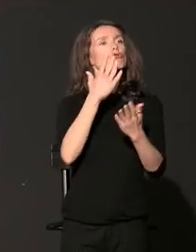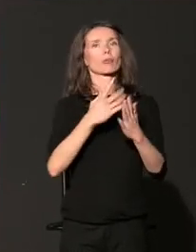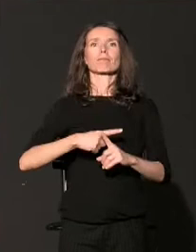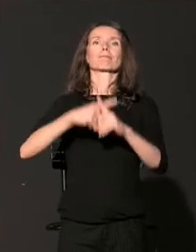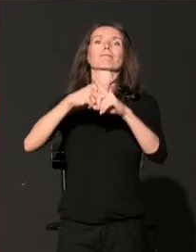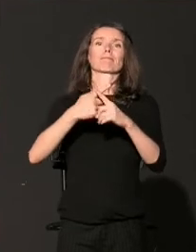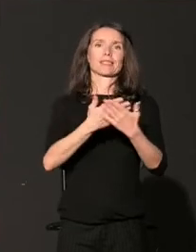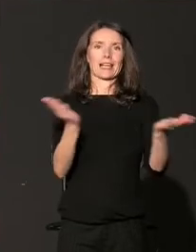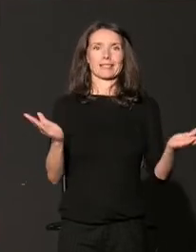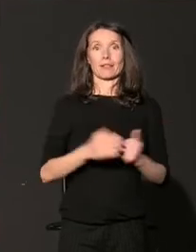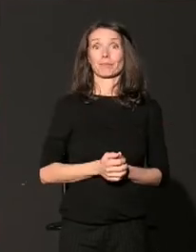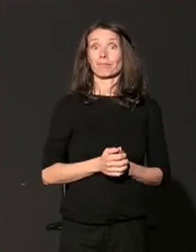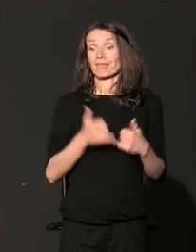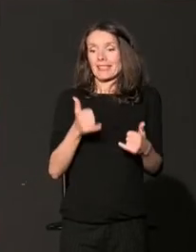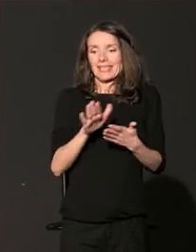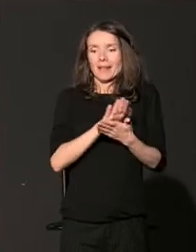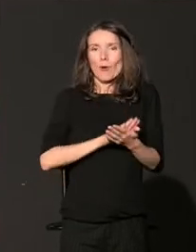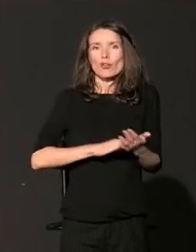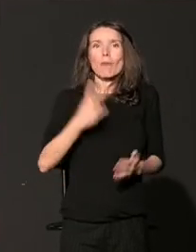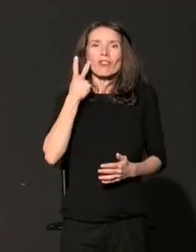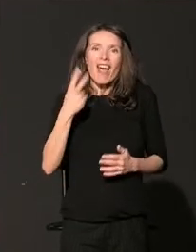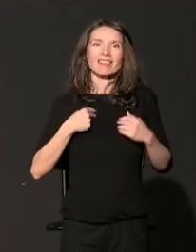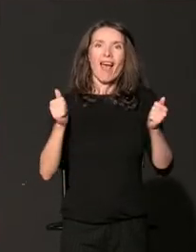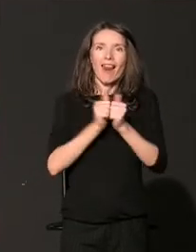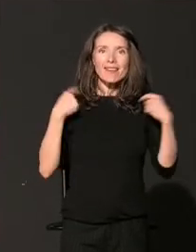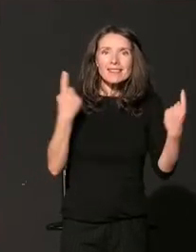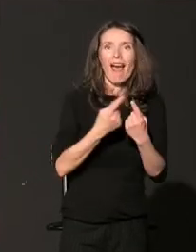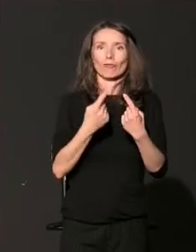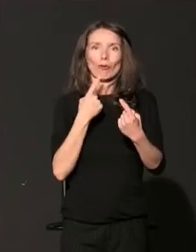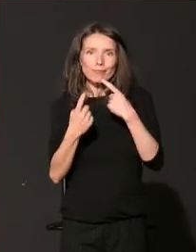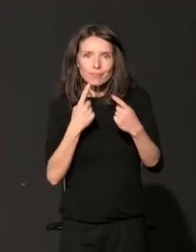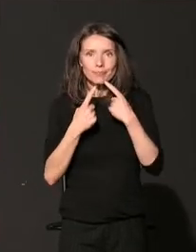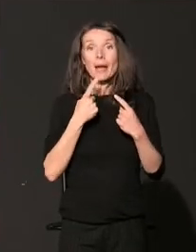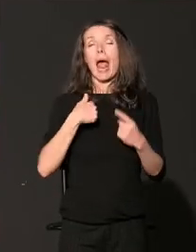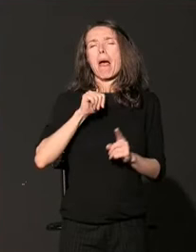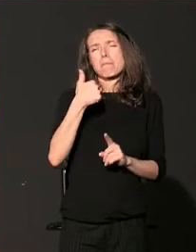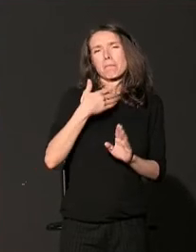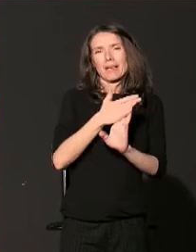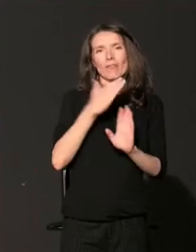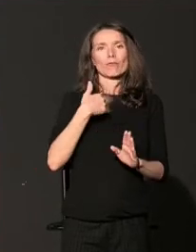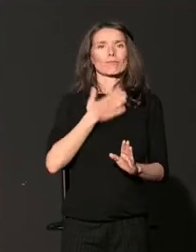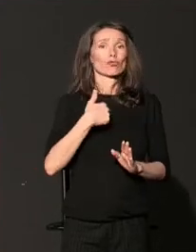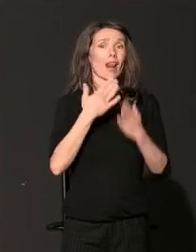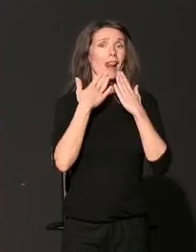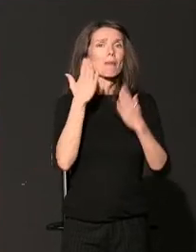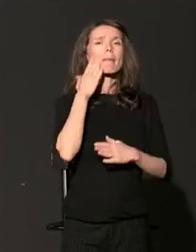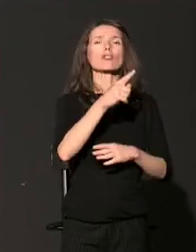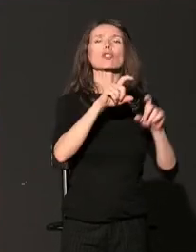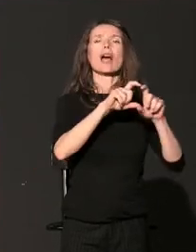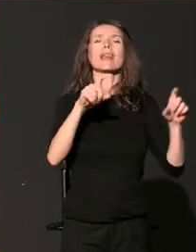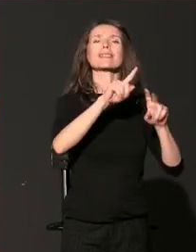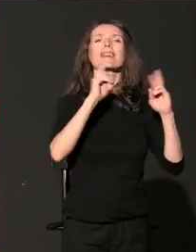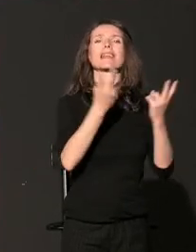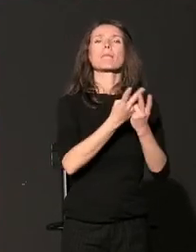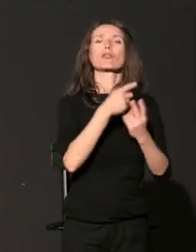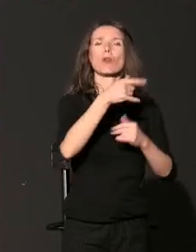na ovo zajedničko dvodnevno putovanje, ja bih iskoristila priliku da se zahvalim Američkoj agencije za međunarodni razvoj koja